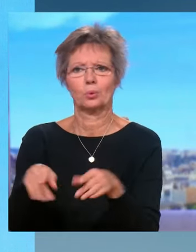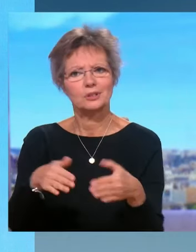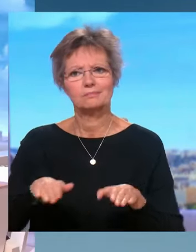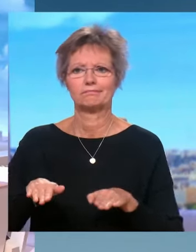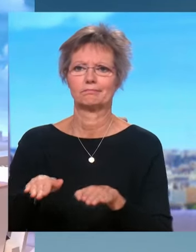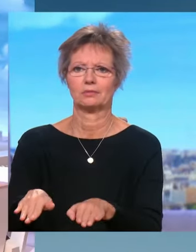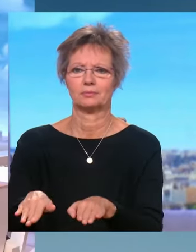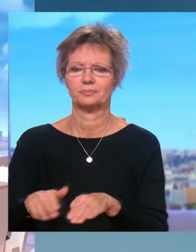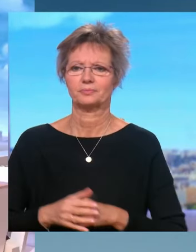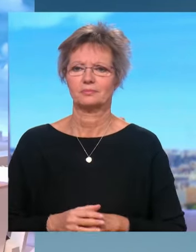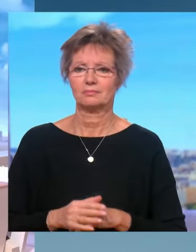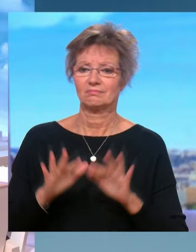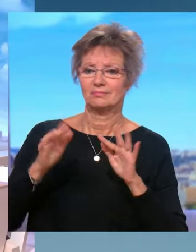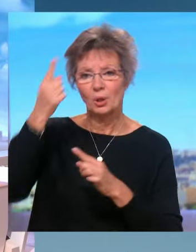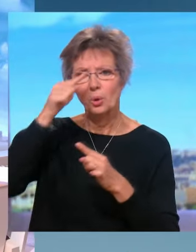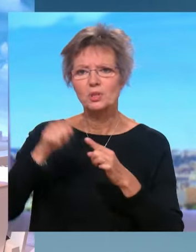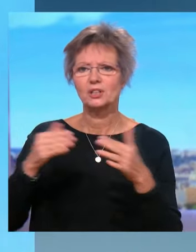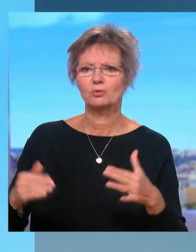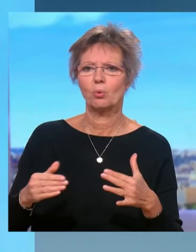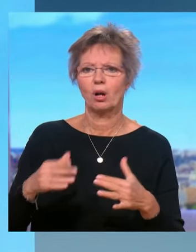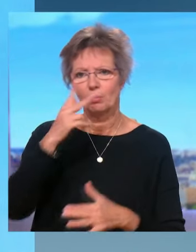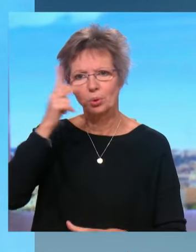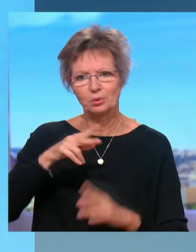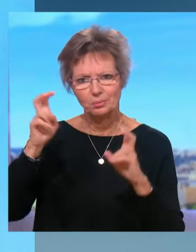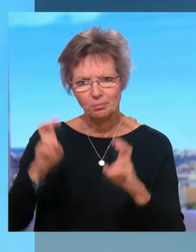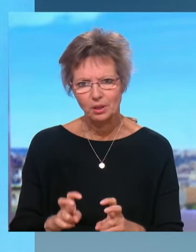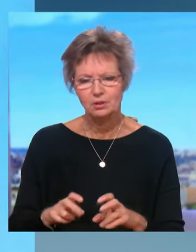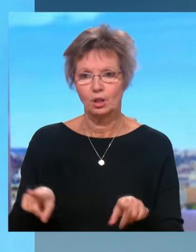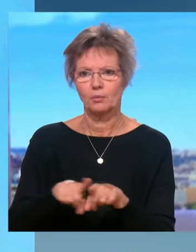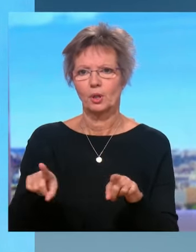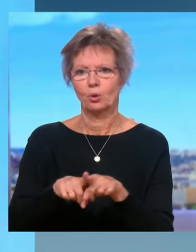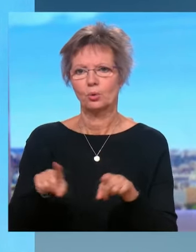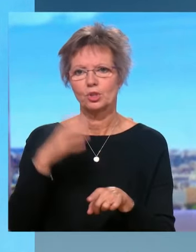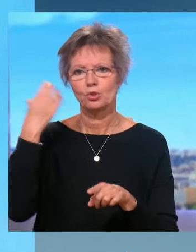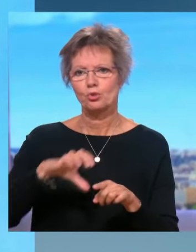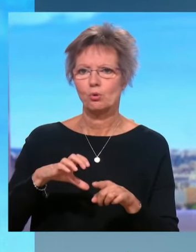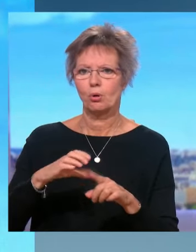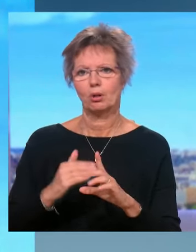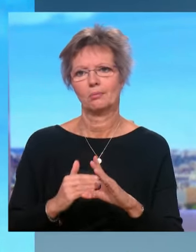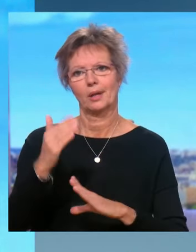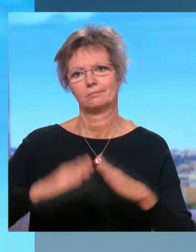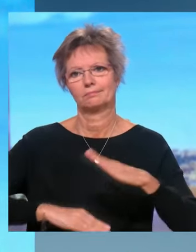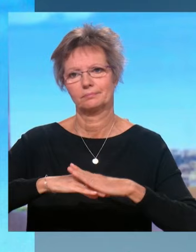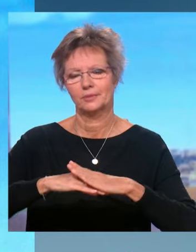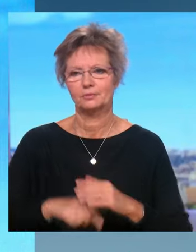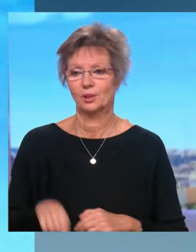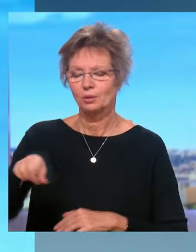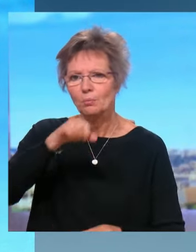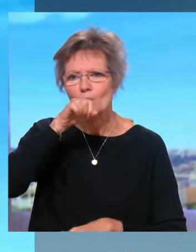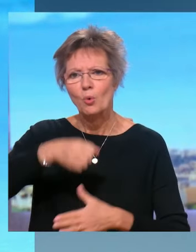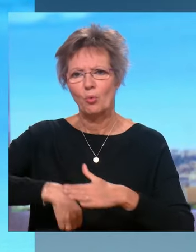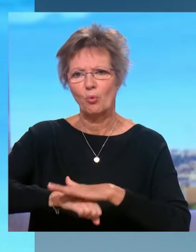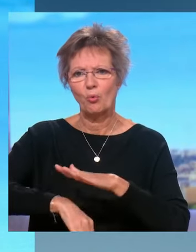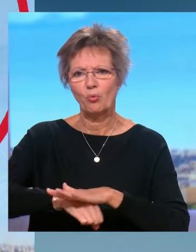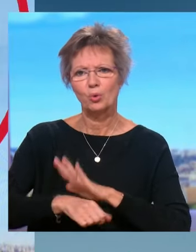objectifs qui sont les nôtres à la fois en termes de baisse du CO2 et puis surtout de maintien d'une température acceptable sur la planète. Sacha Oulier, vous êtes aussi un passionné de foot. Vous avez été